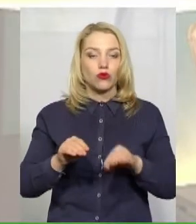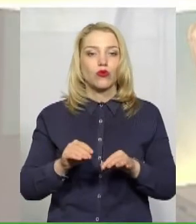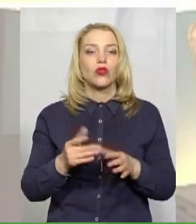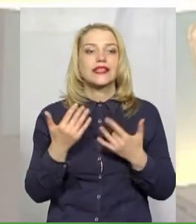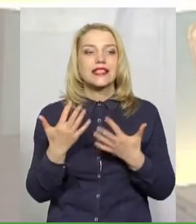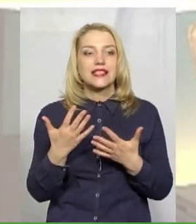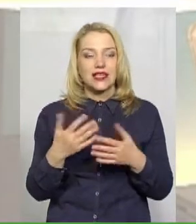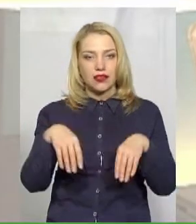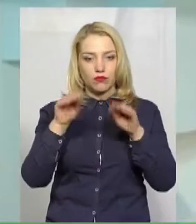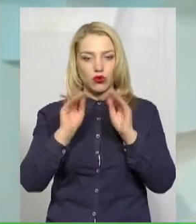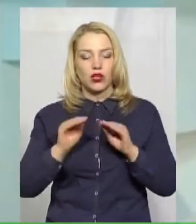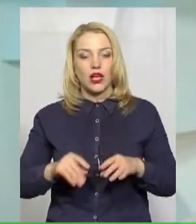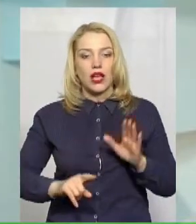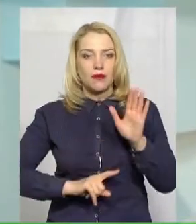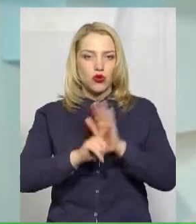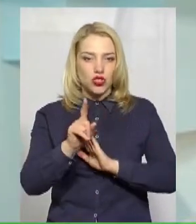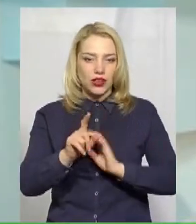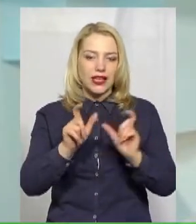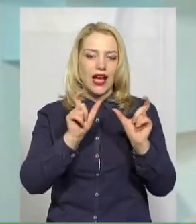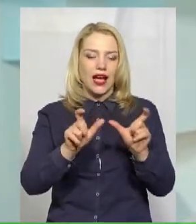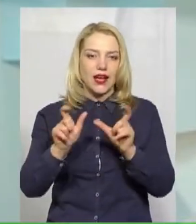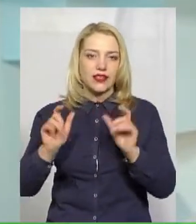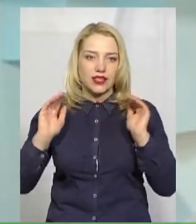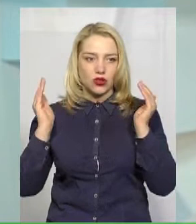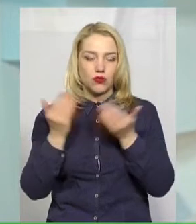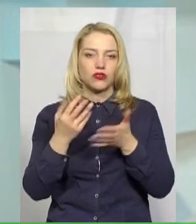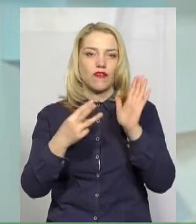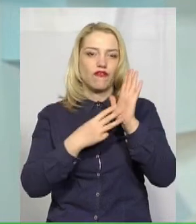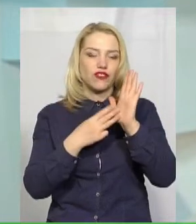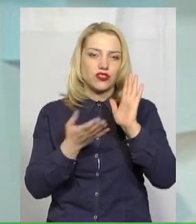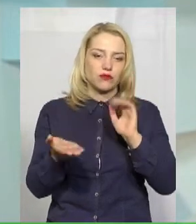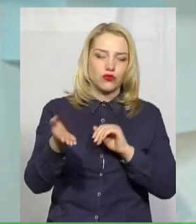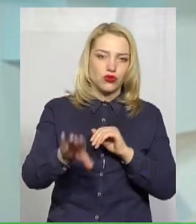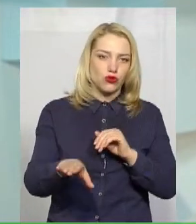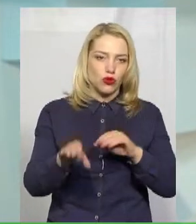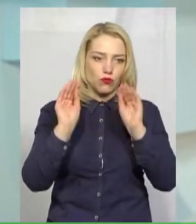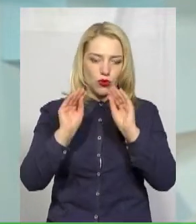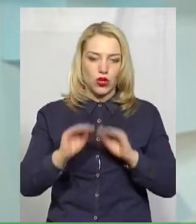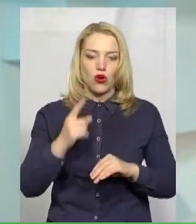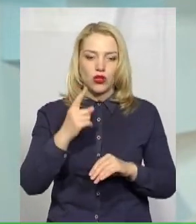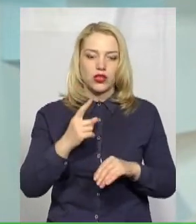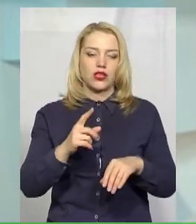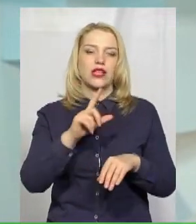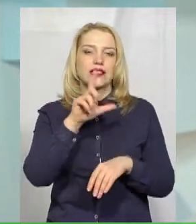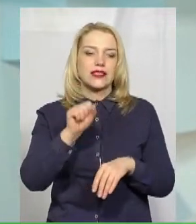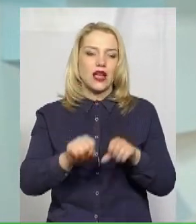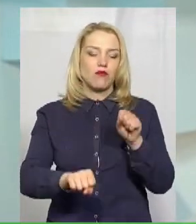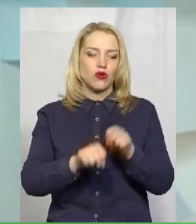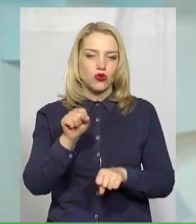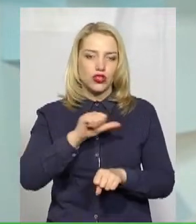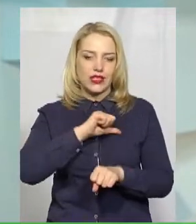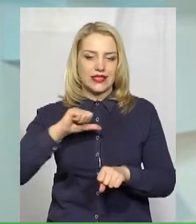протоколів? З початку карантинних обмежень патрульними складено 8 протоколів. Це один протокол за порушення самоізоляції, та решту